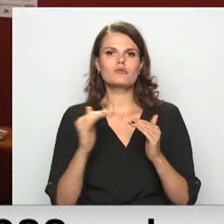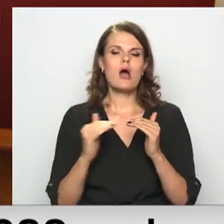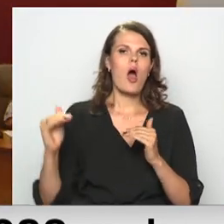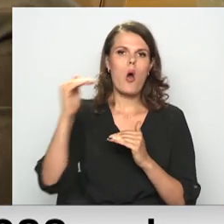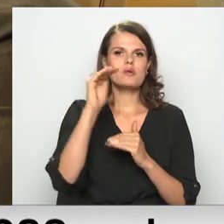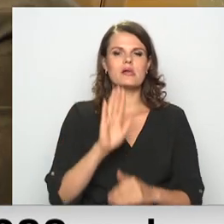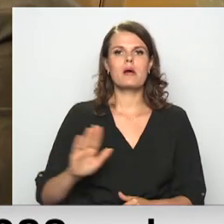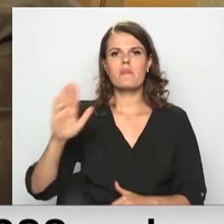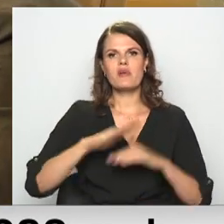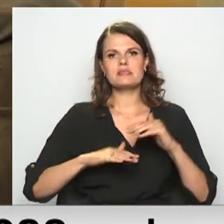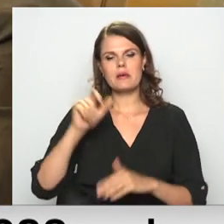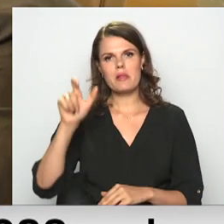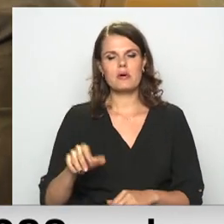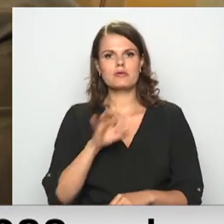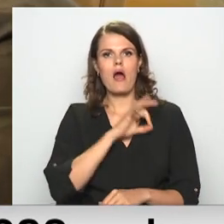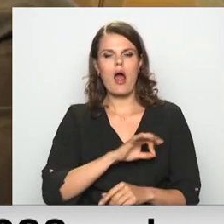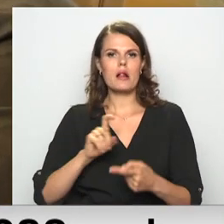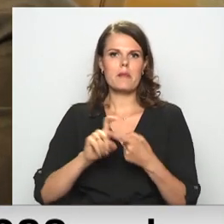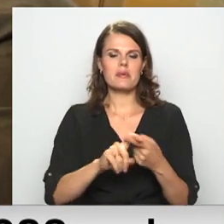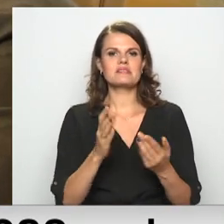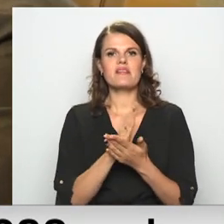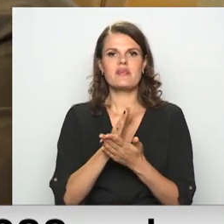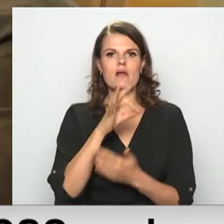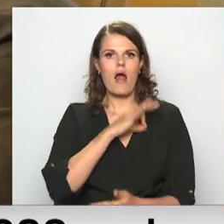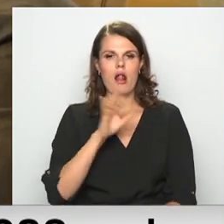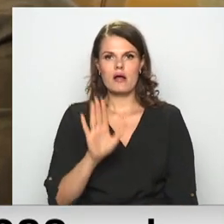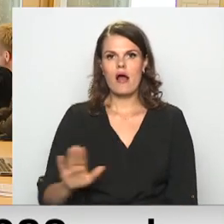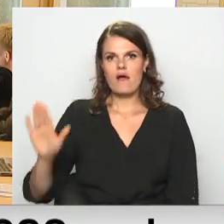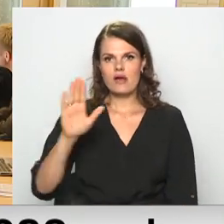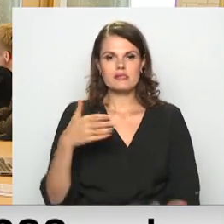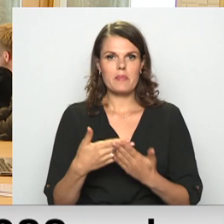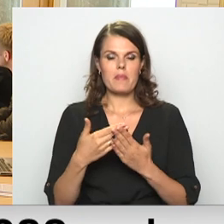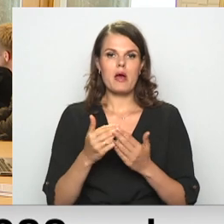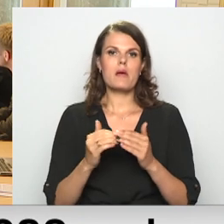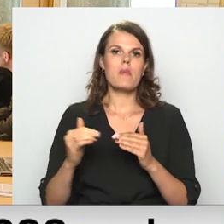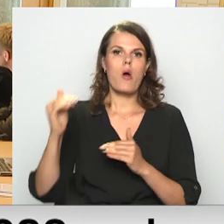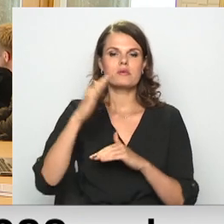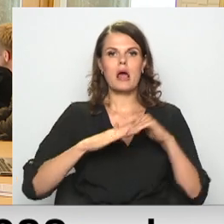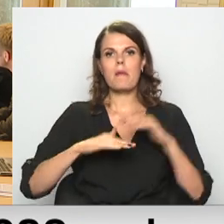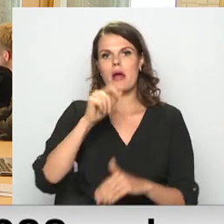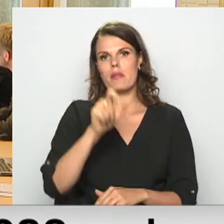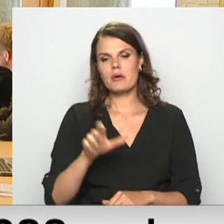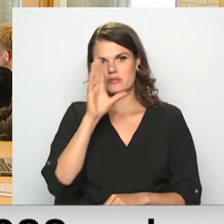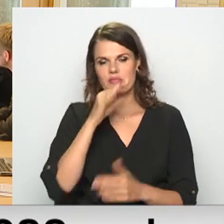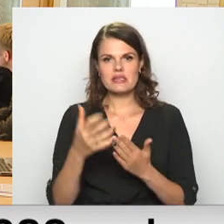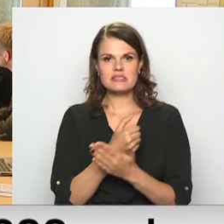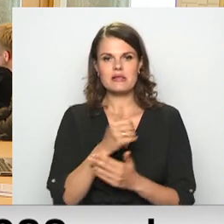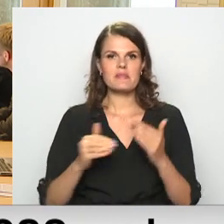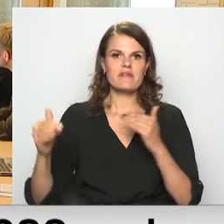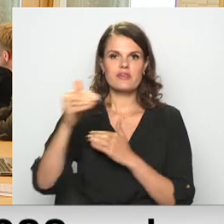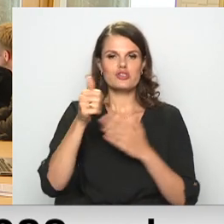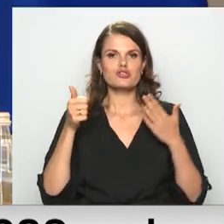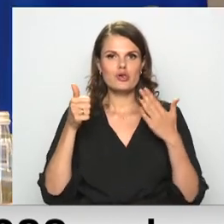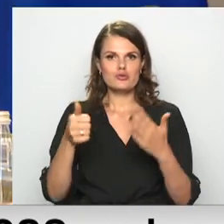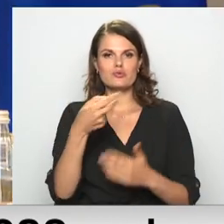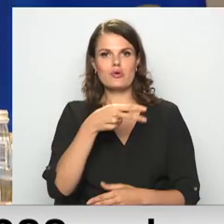samatpersonām, kam algas ir piesaistīts vidējai algai valstī. Tā kā teorētiski augstākie ierēķi varēs saņemt virs sešiem tūkstošiem eiro,